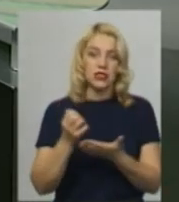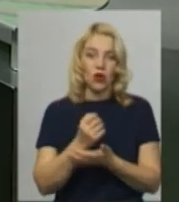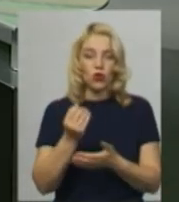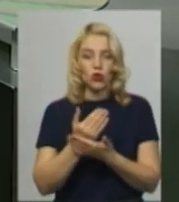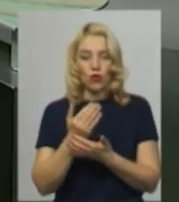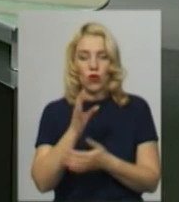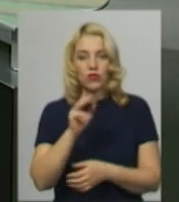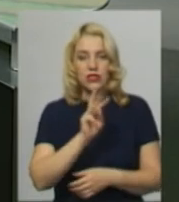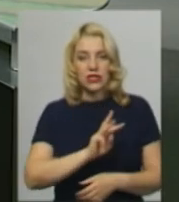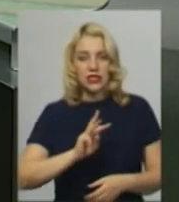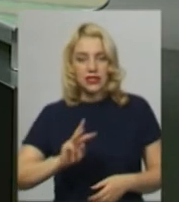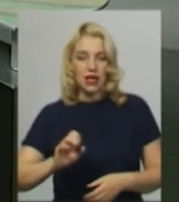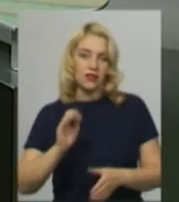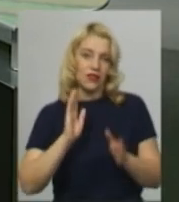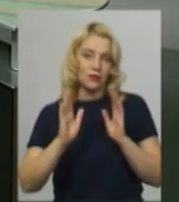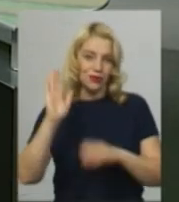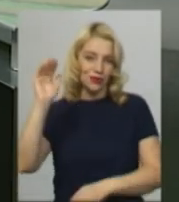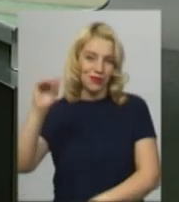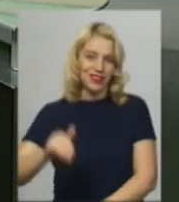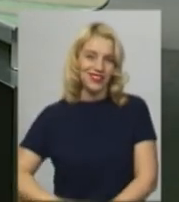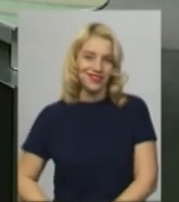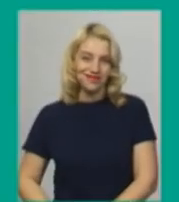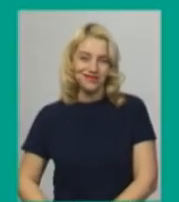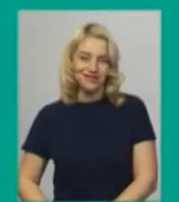офіційному сайті та на сторінці у Фейсбук. Побачимось.